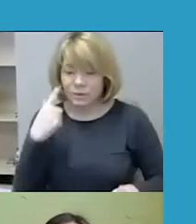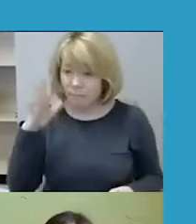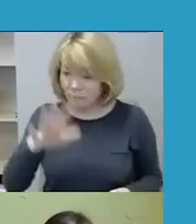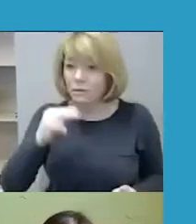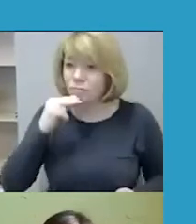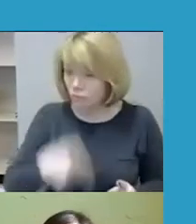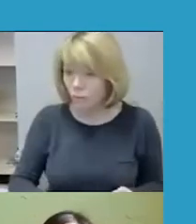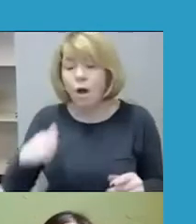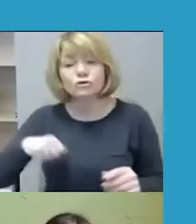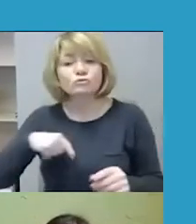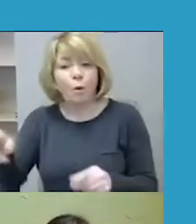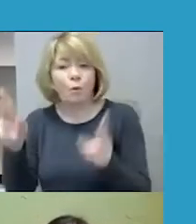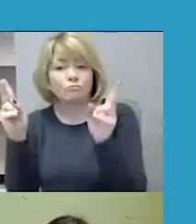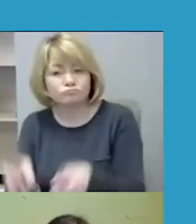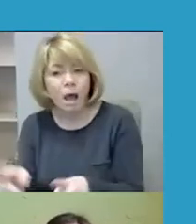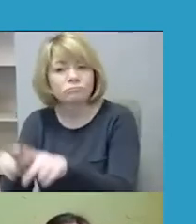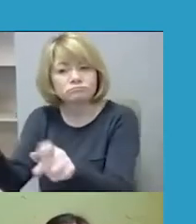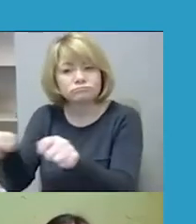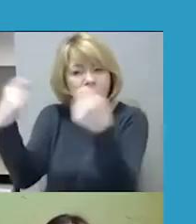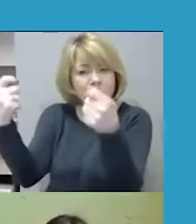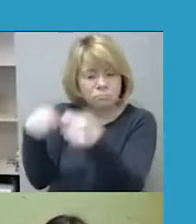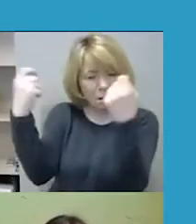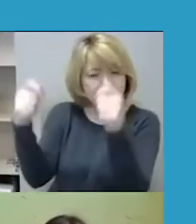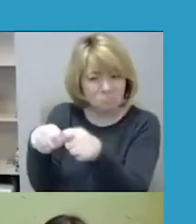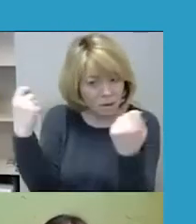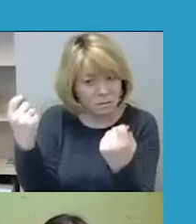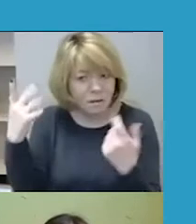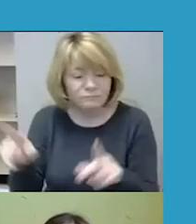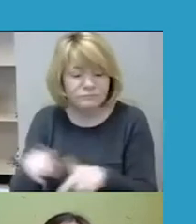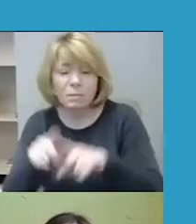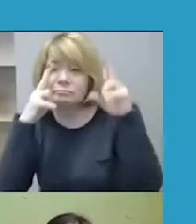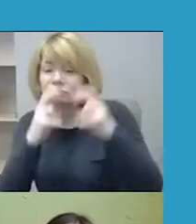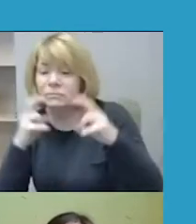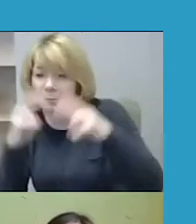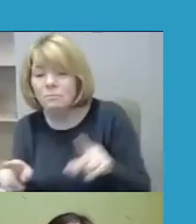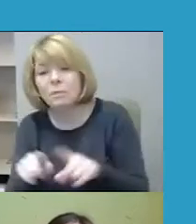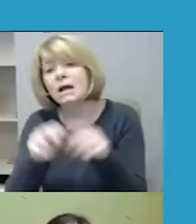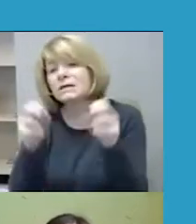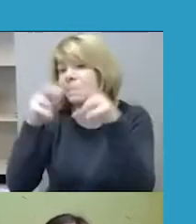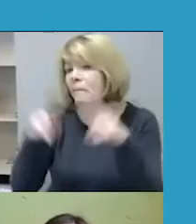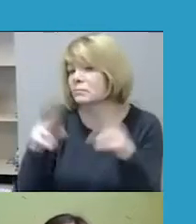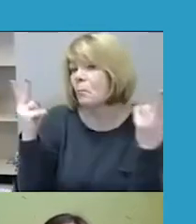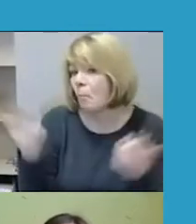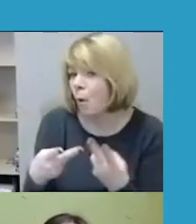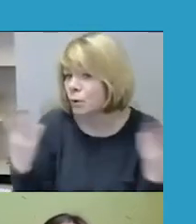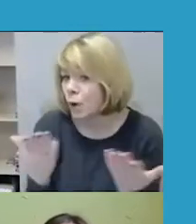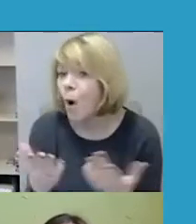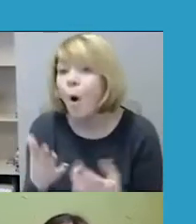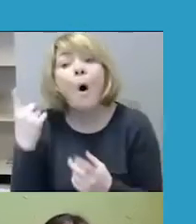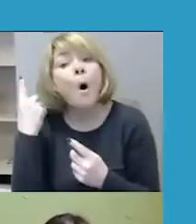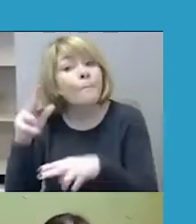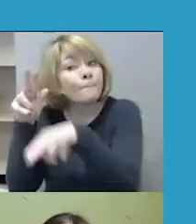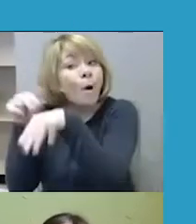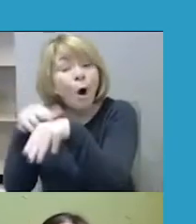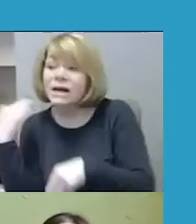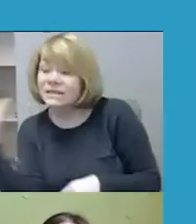nukentėjusios asmens pažeidžiamumą ir tam tikrus turimus specialius poreikius. Policijos pareigūnai